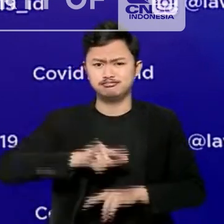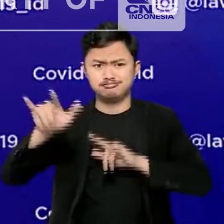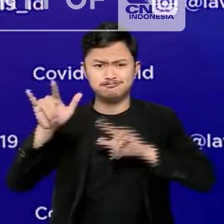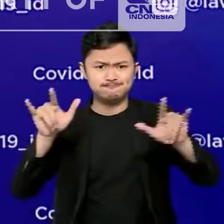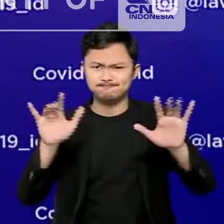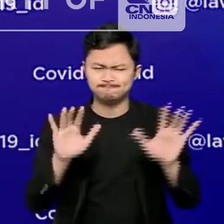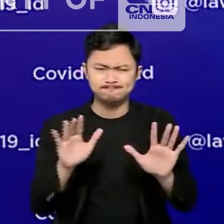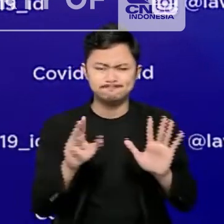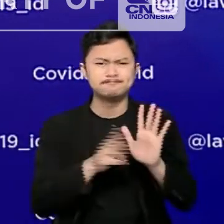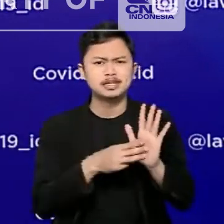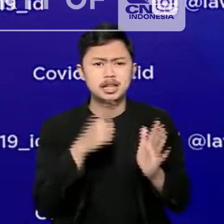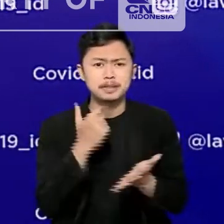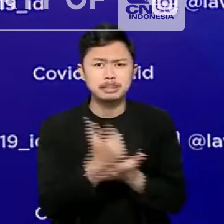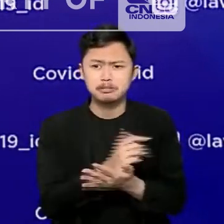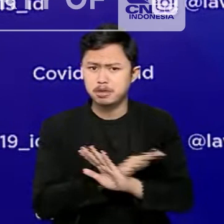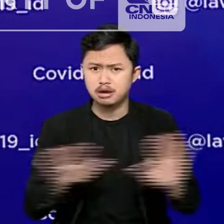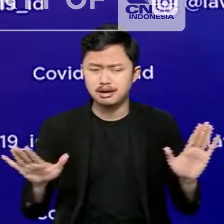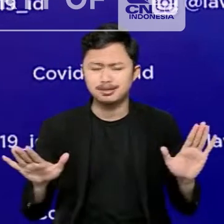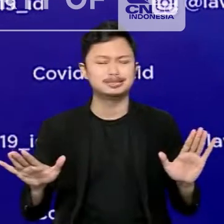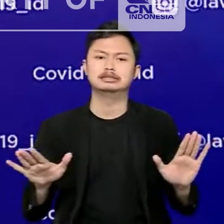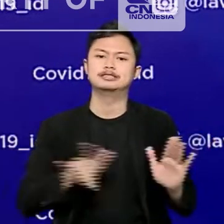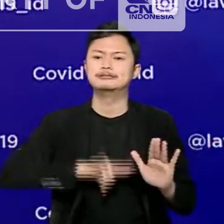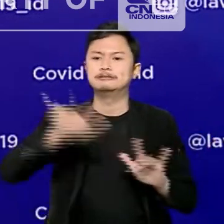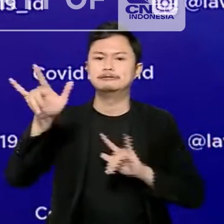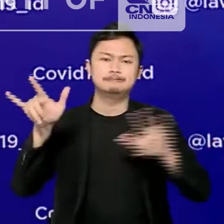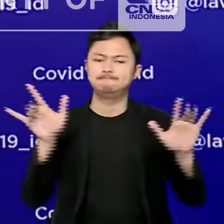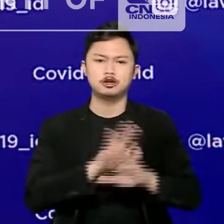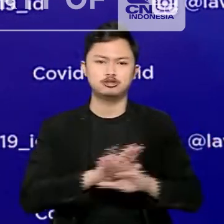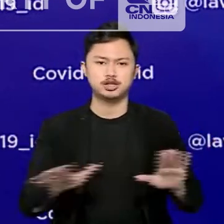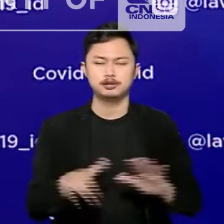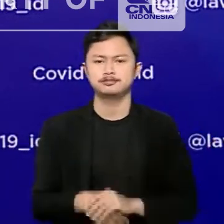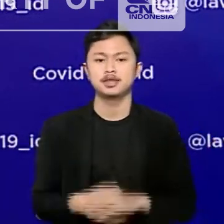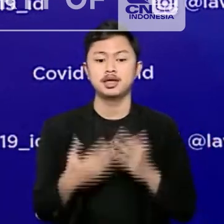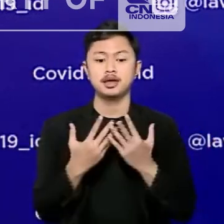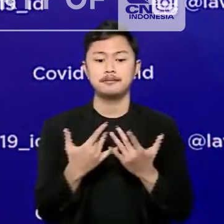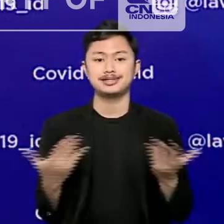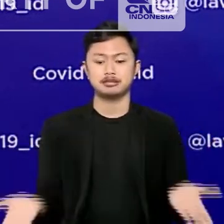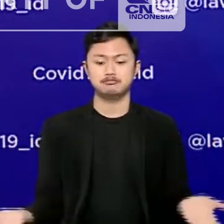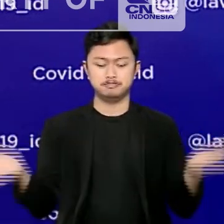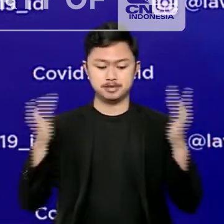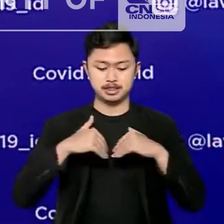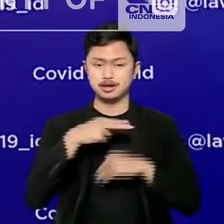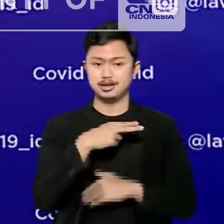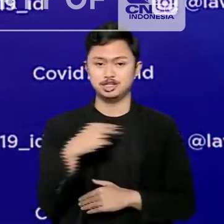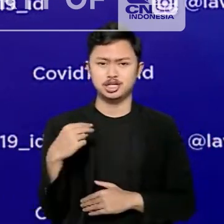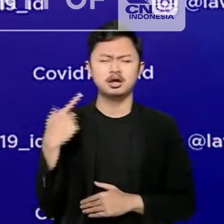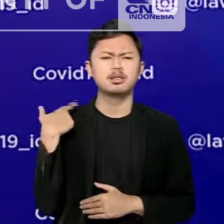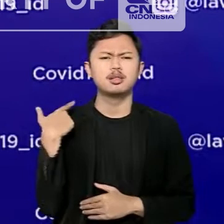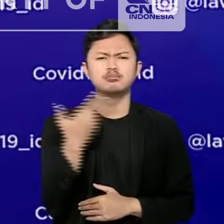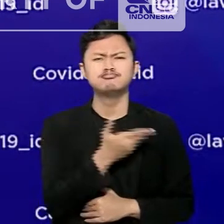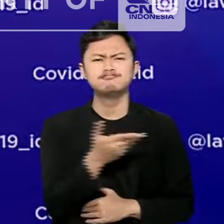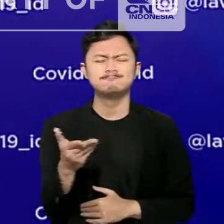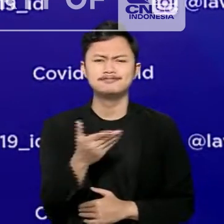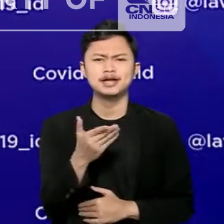apabila tidak ada keperluan yang mendesak. Masyarakat yang kembali ke Indonesia juga dimohon untuk